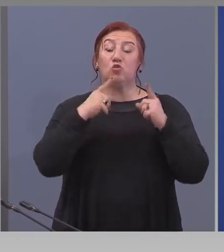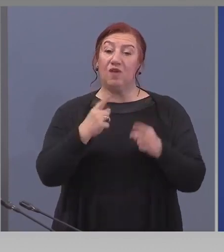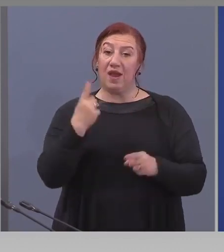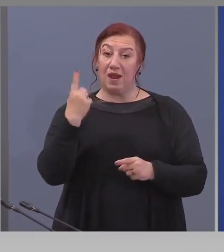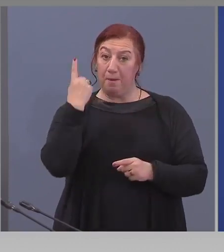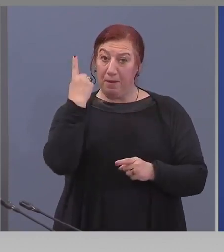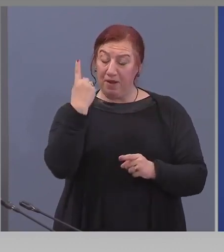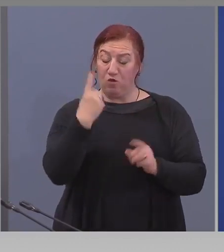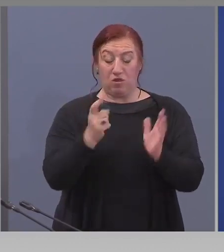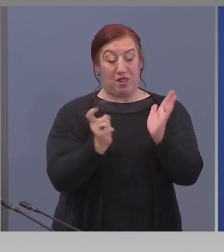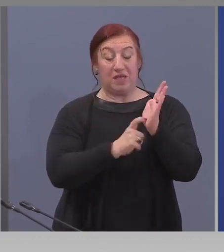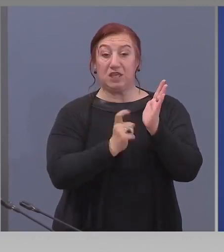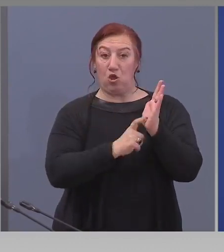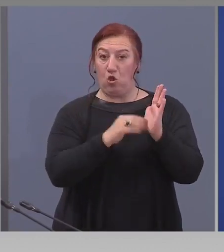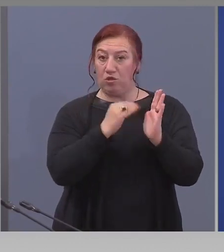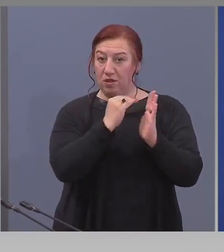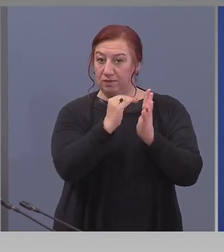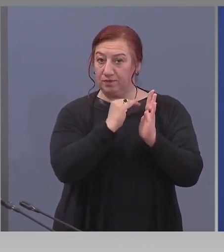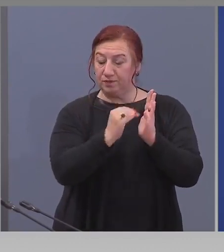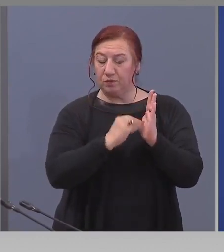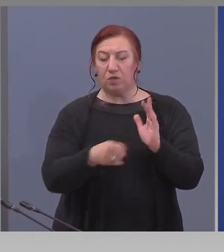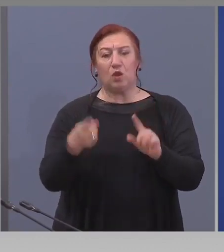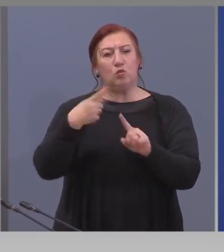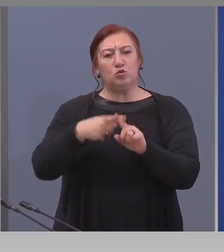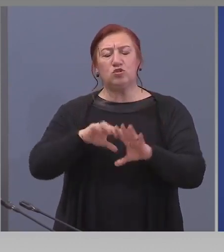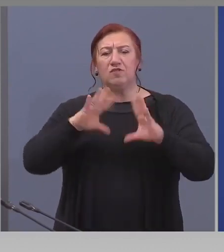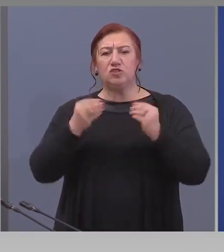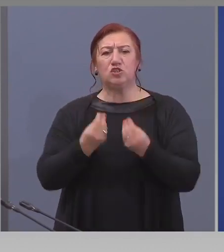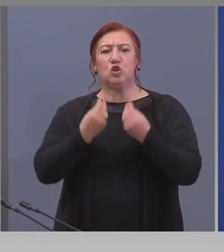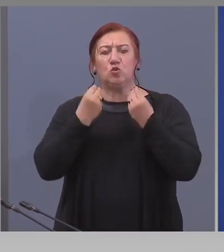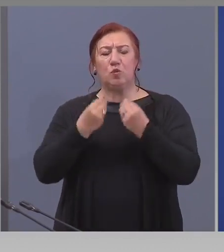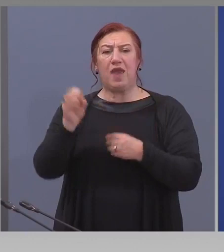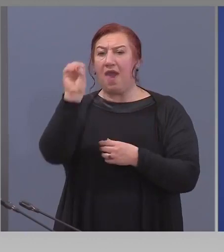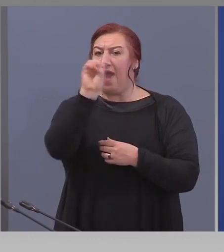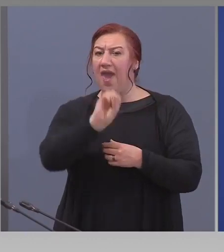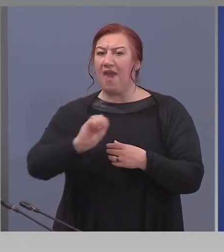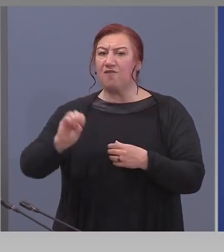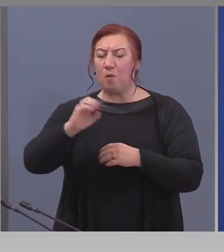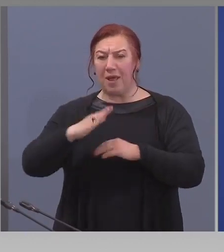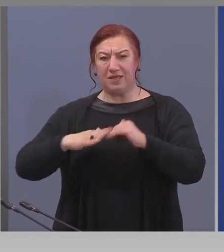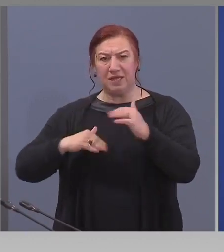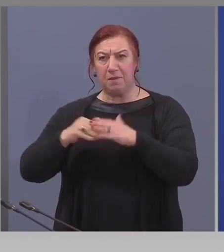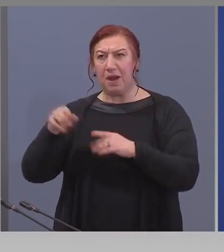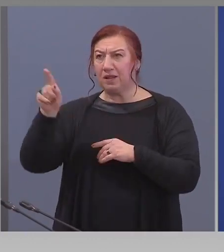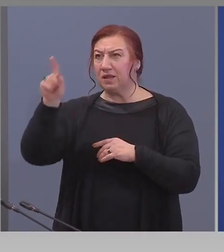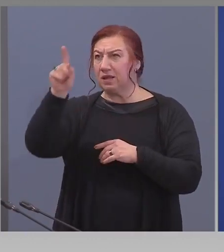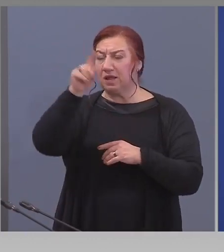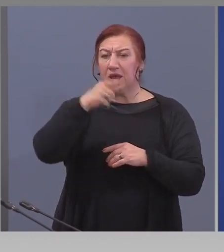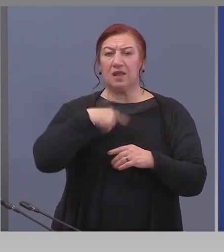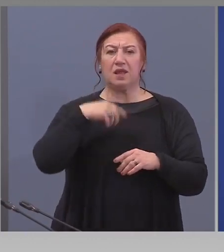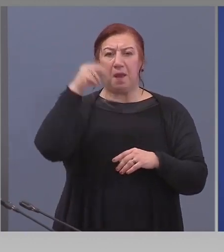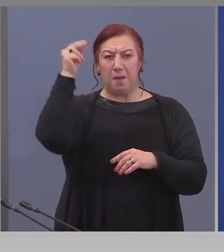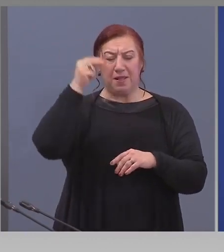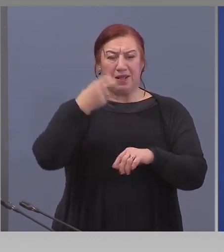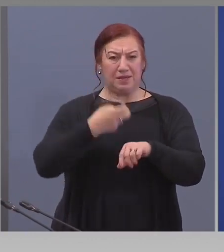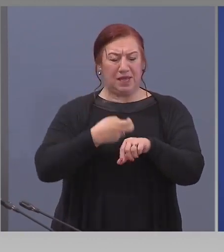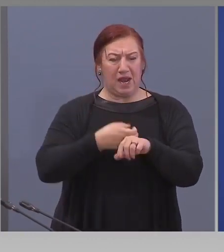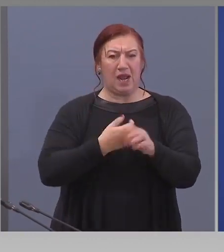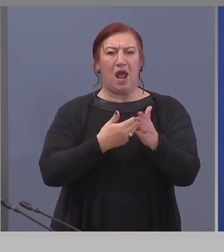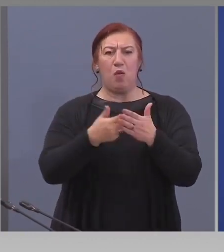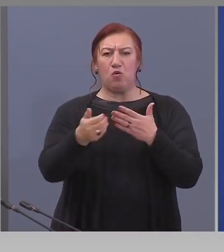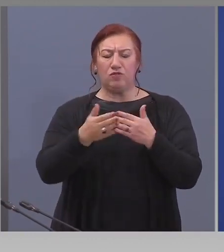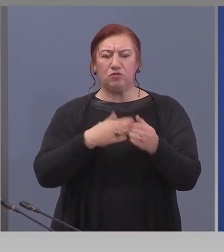стандарти, но и на всички добри европейски практики, така че българските лекари, професионалисти по здравни грижи,